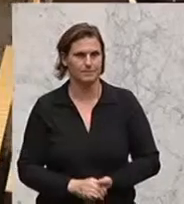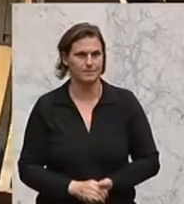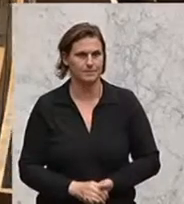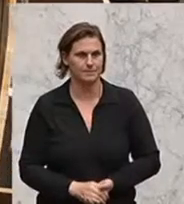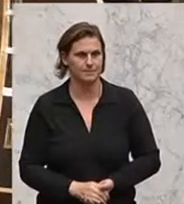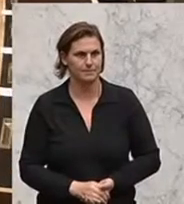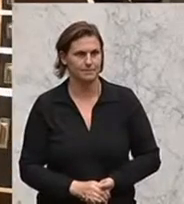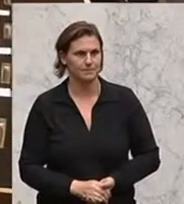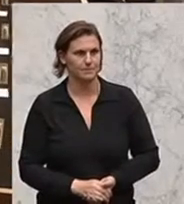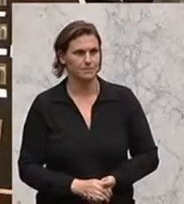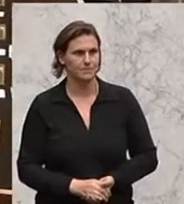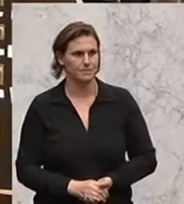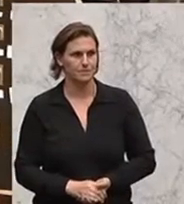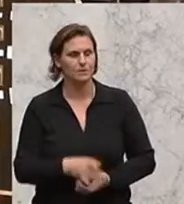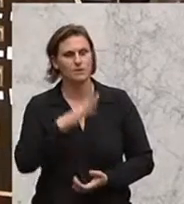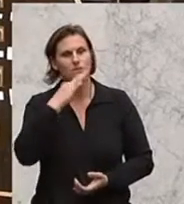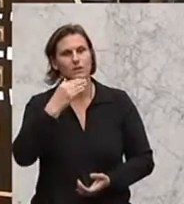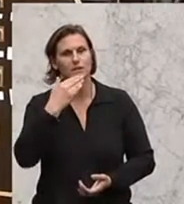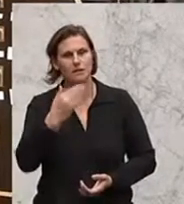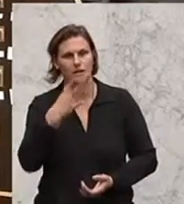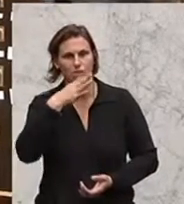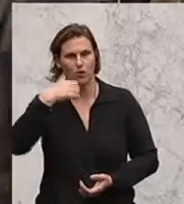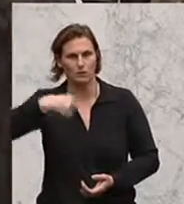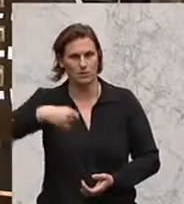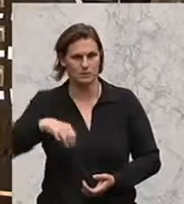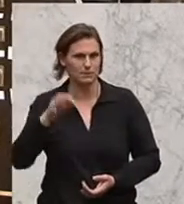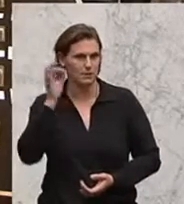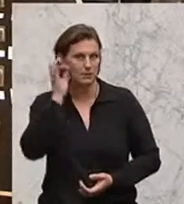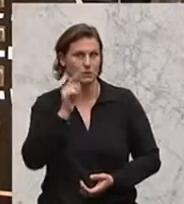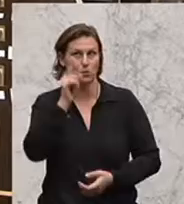Robert Luger, der Finanzsprecher des Team Stronach, hat das Wort.